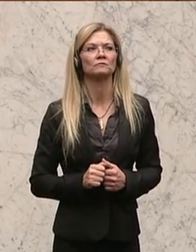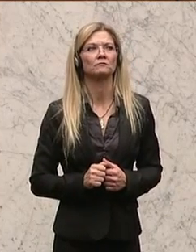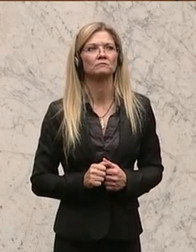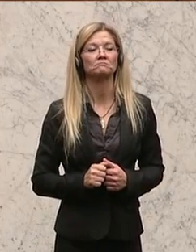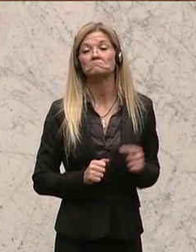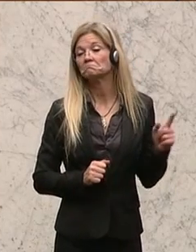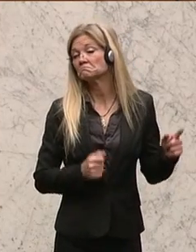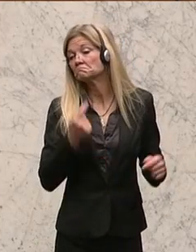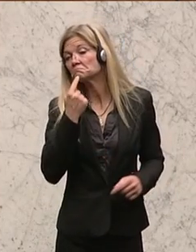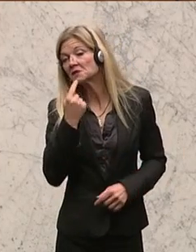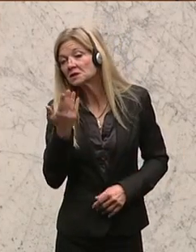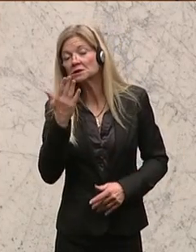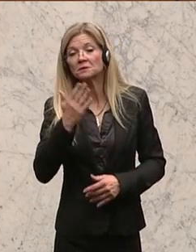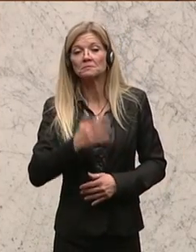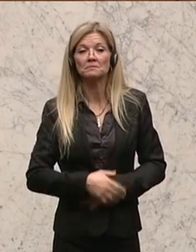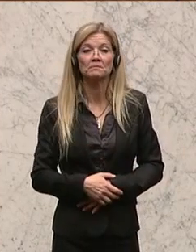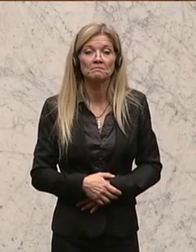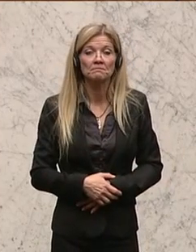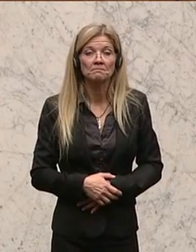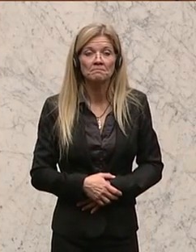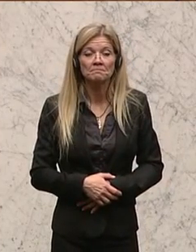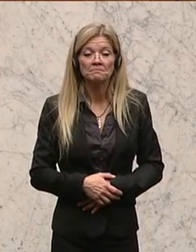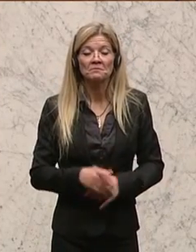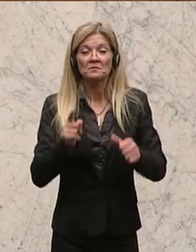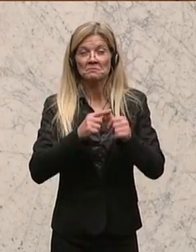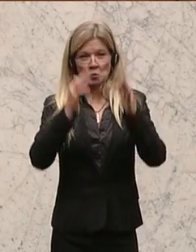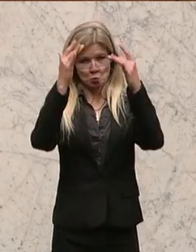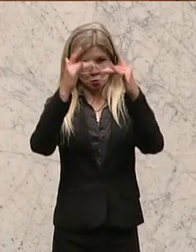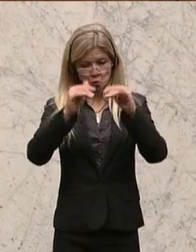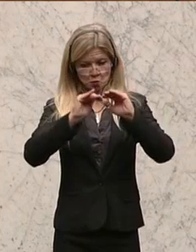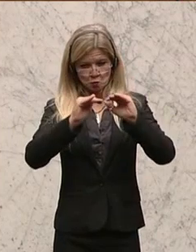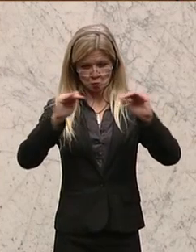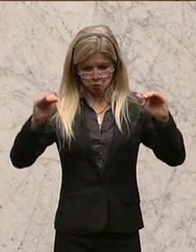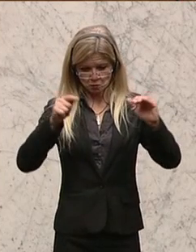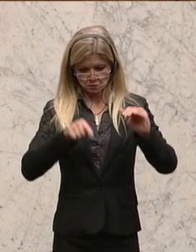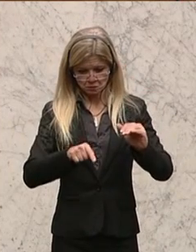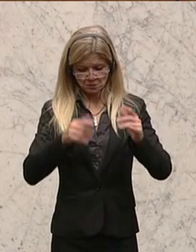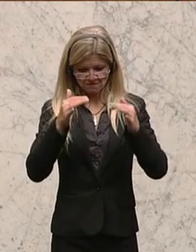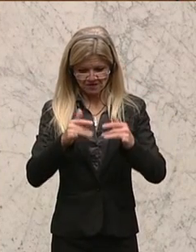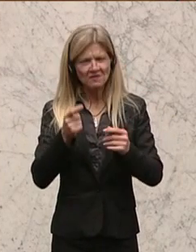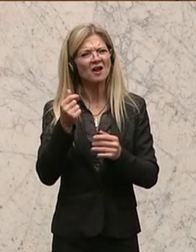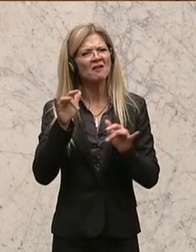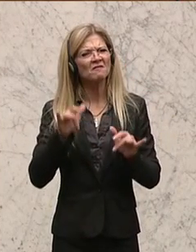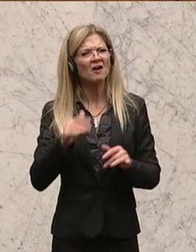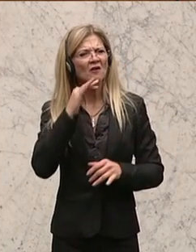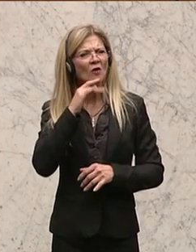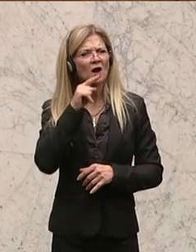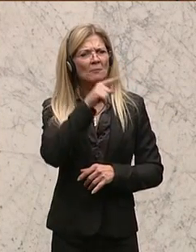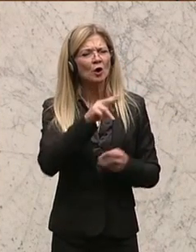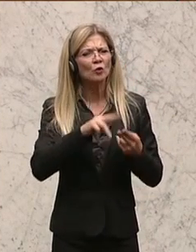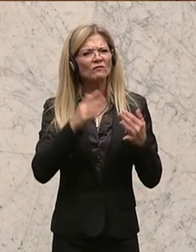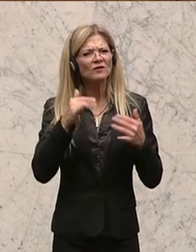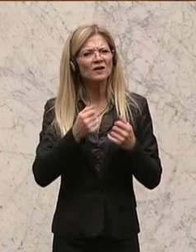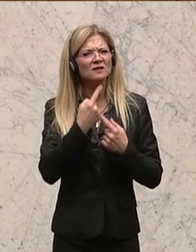der sagt nämlich folgendes, unter dem Strich zähle, wie viel Geld nach Vorarlberg fließt und wie frei das Land